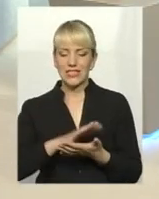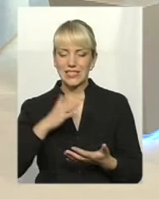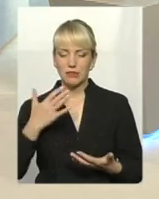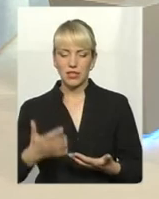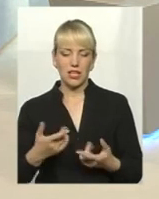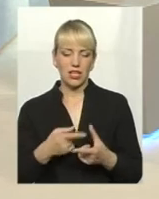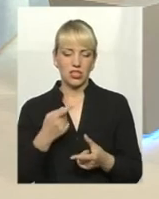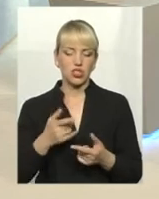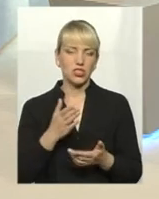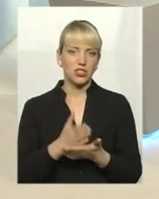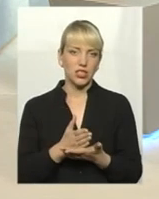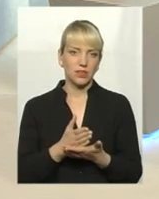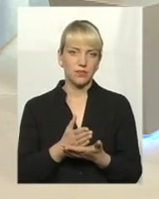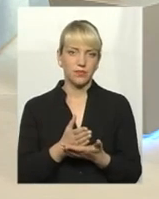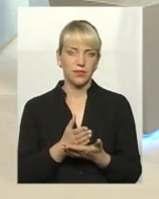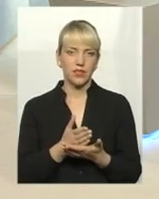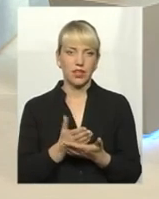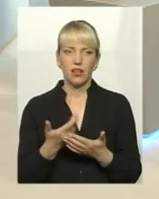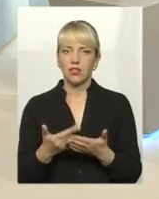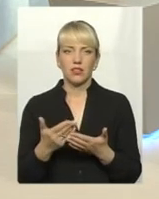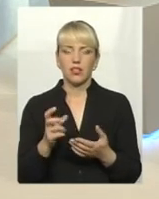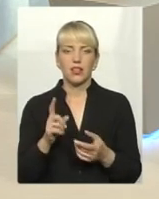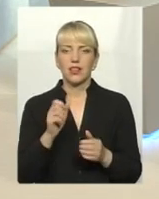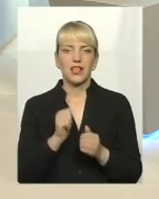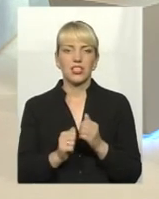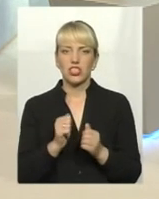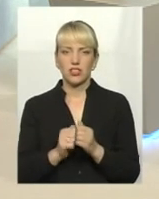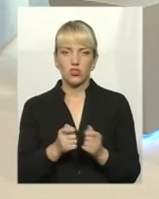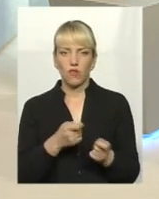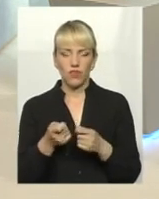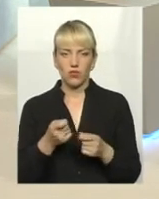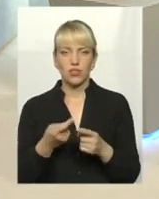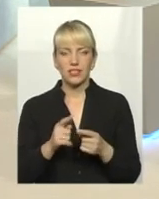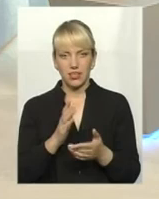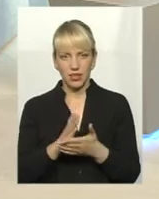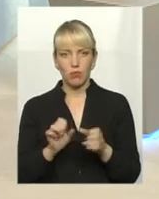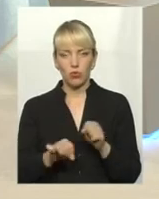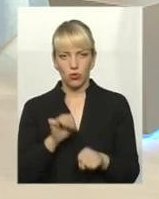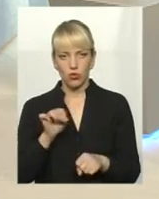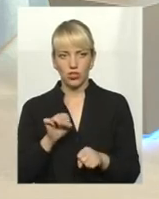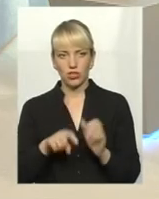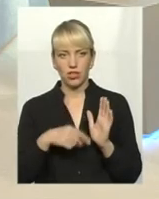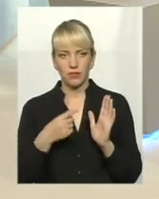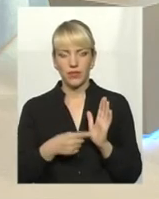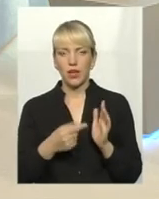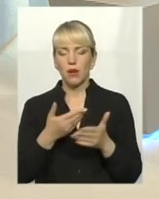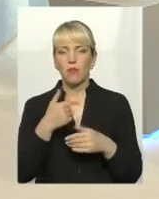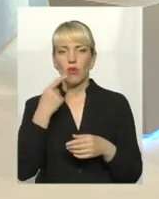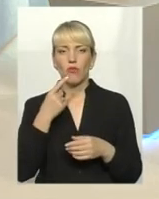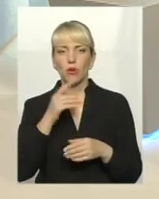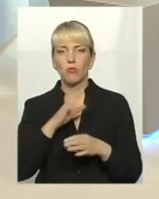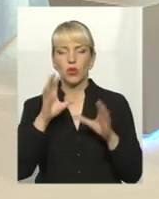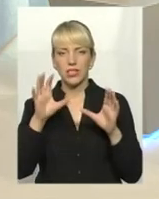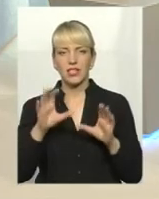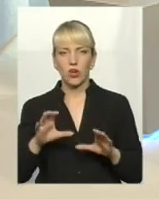або є і він там, не знаю, не так часто вивозиться, як хотілося б. Це є порушенням чи ні? Ми сьогодні говоримо про несанкціональні смітні